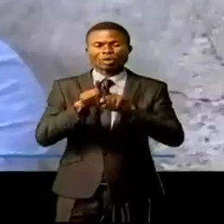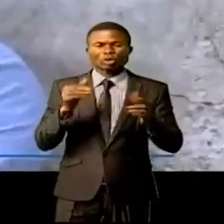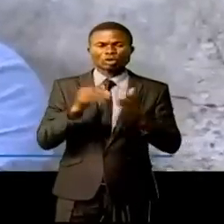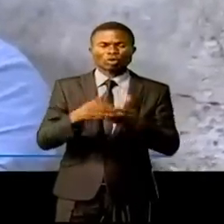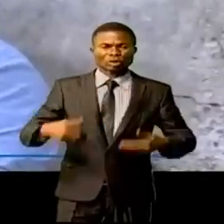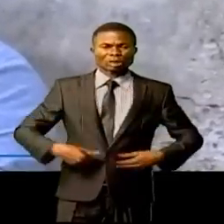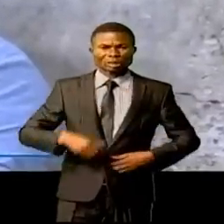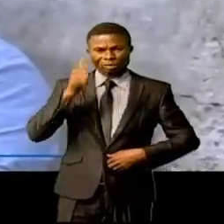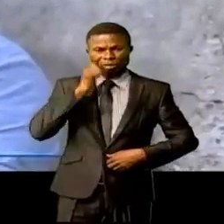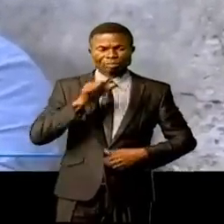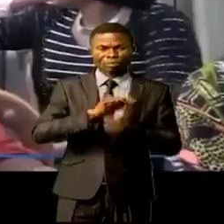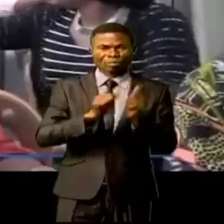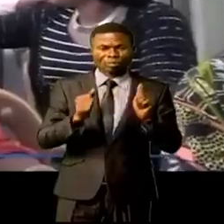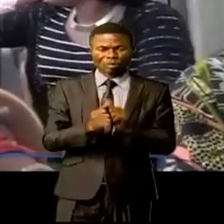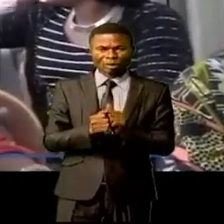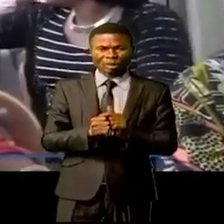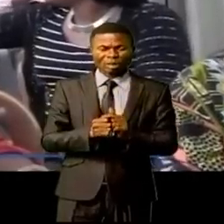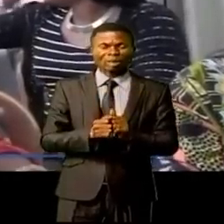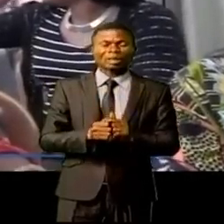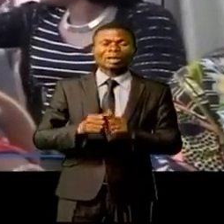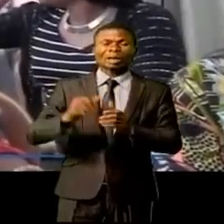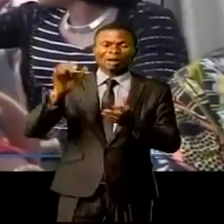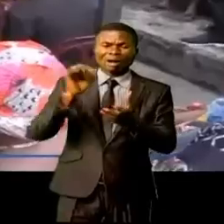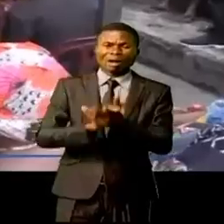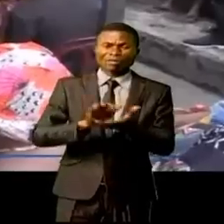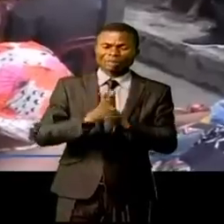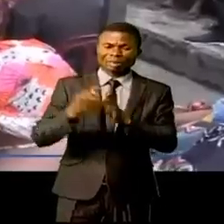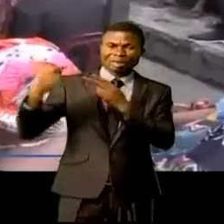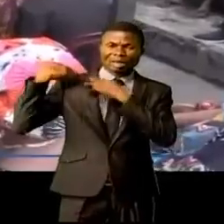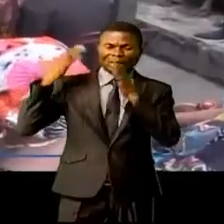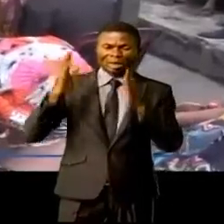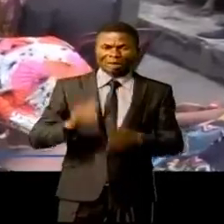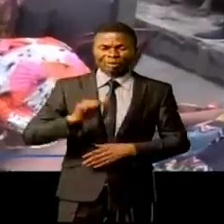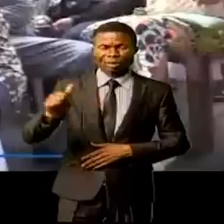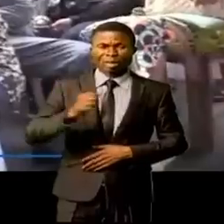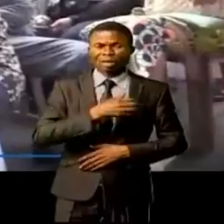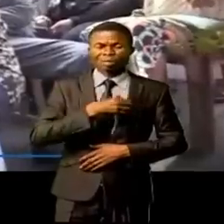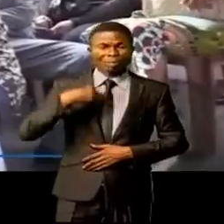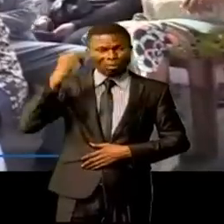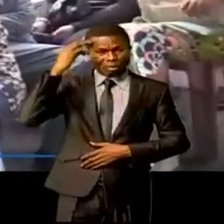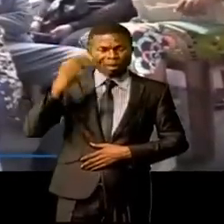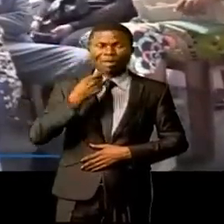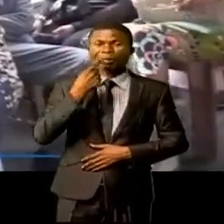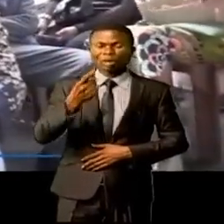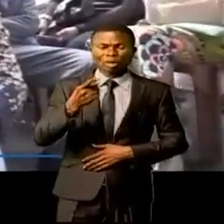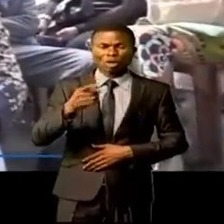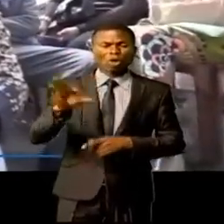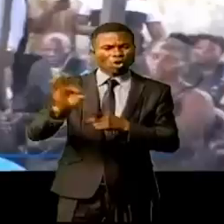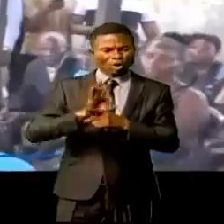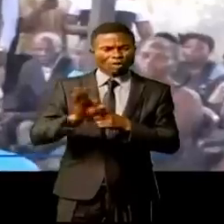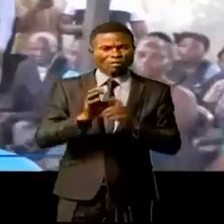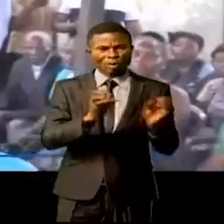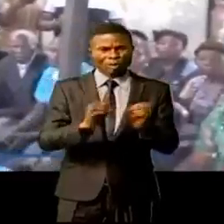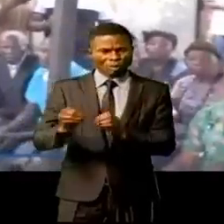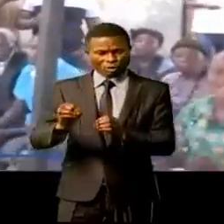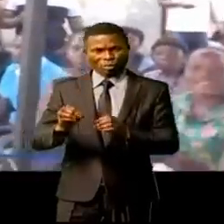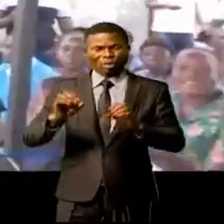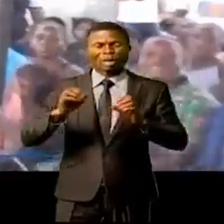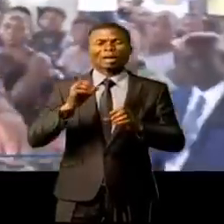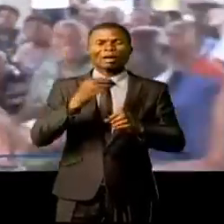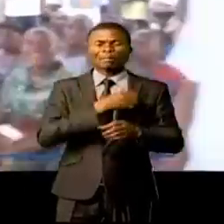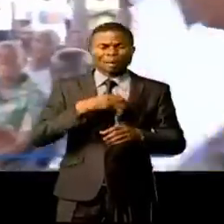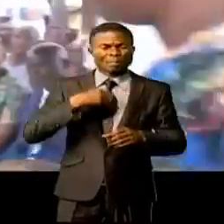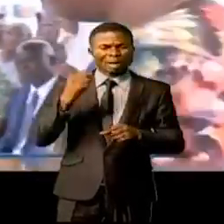Concernant les créneaux sur l'autonomisation de la femme, Gisèle Ndaya, annonce une série de formations sur l'entrepreneuriat